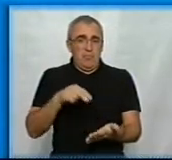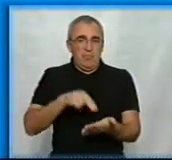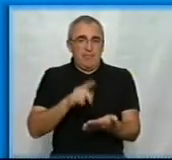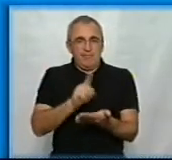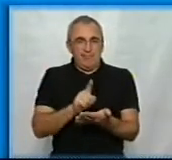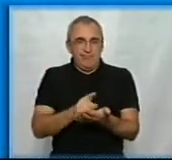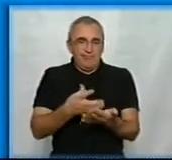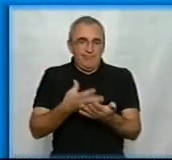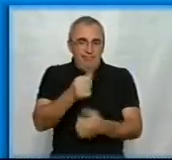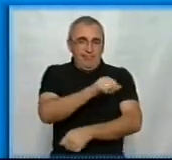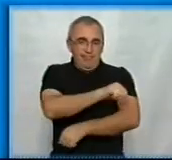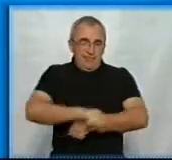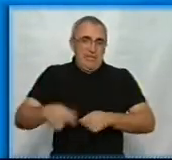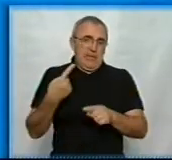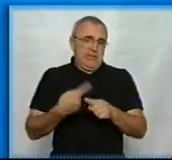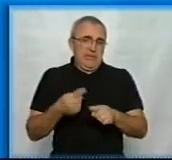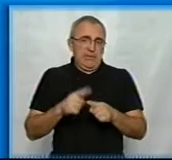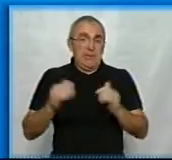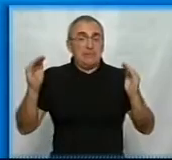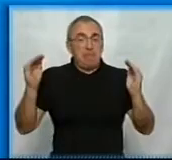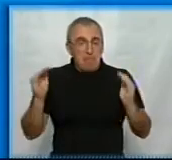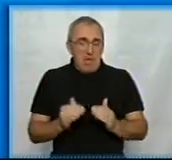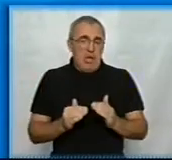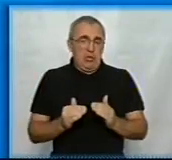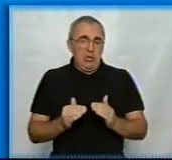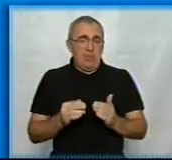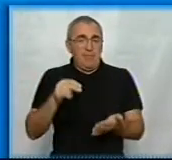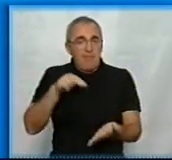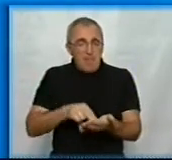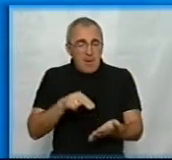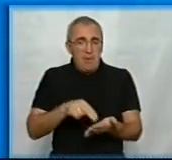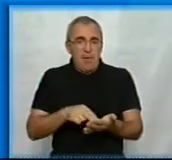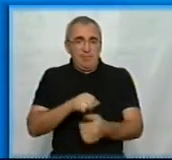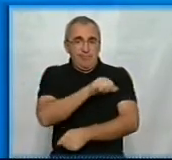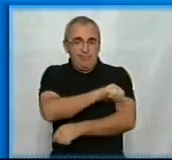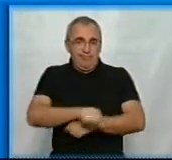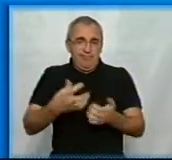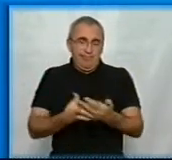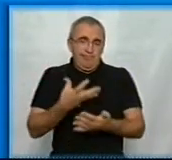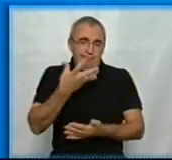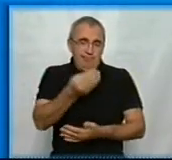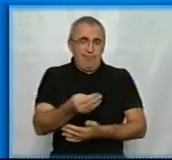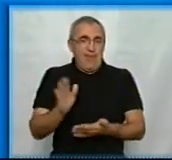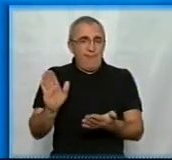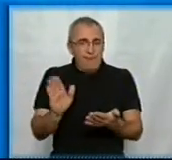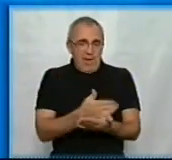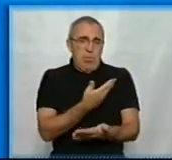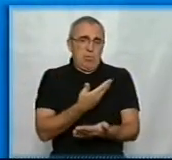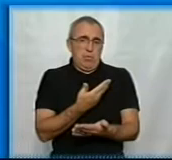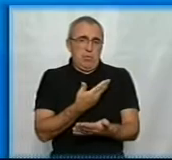1-й годині вимоги це зменшити вартість митних платежів, зокрема виключити